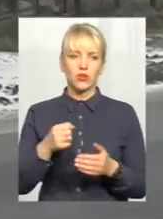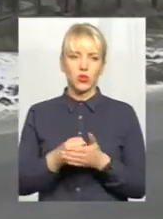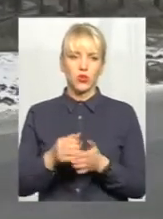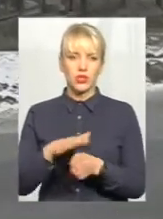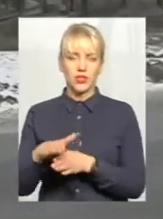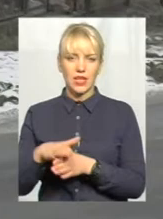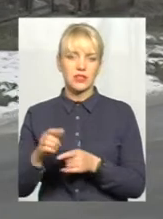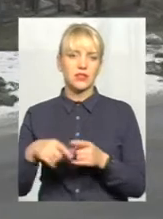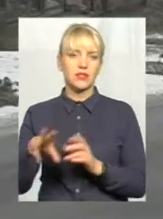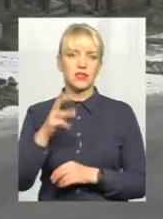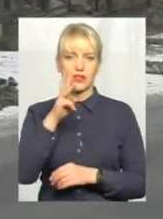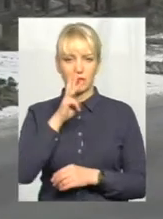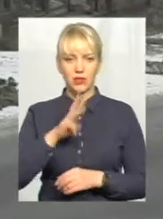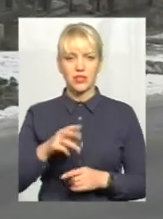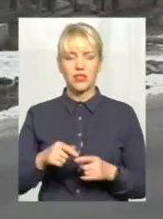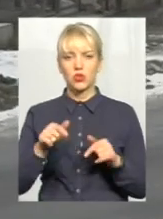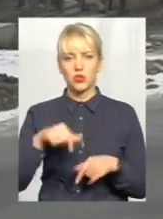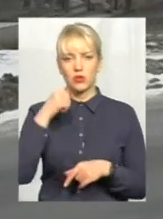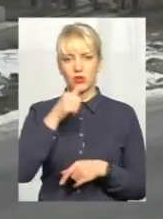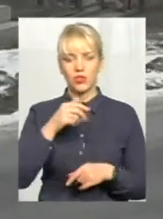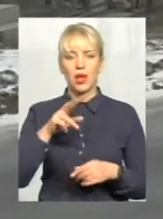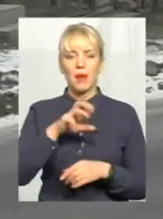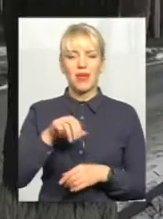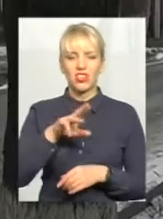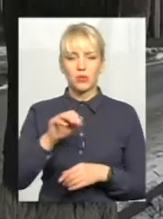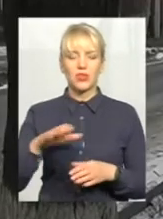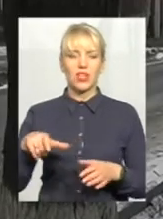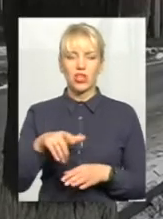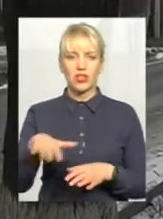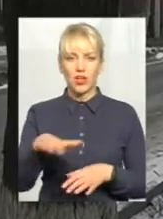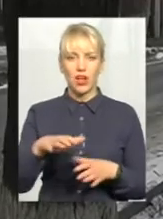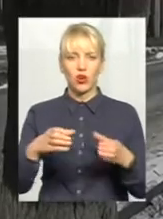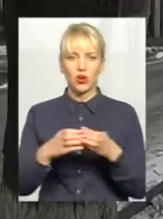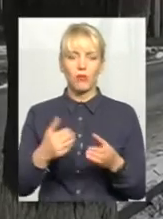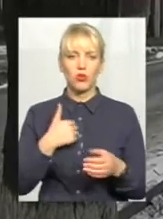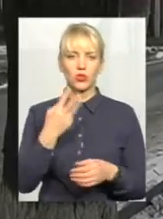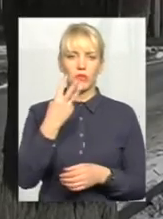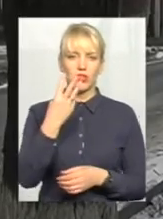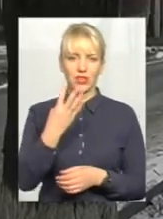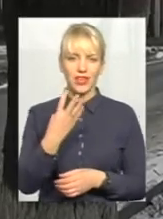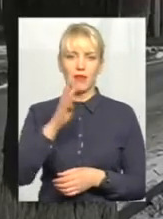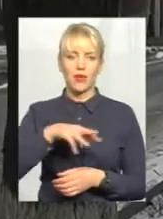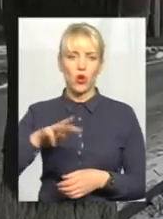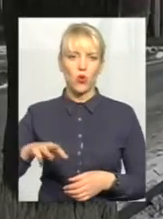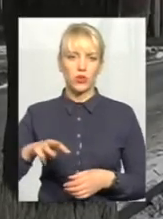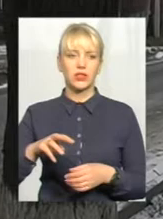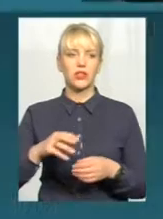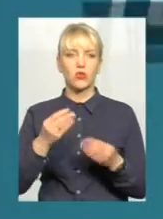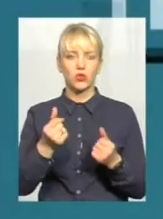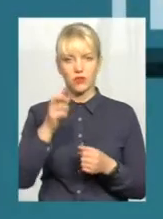Цьогоріч Меджибельська об'єднана територіальна громада планує освоїти 4 мільйона коштів Державного фонду регіонального розвитку.